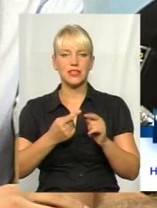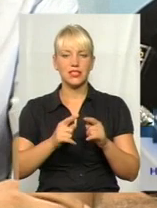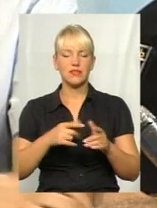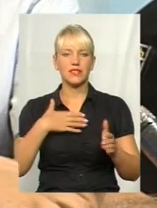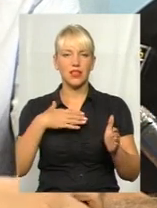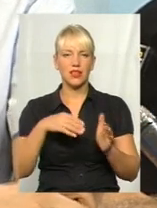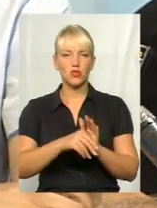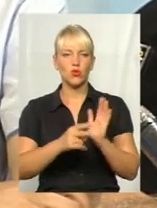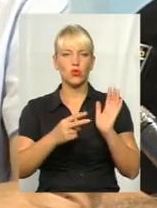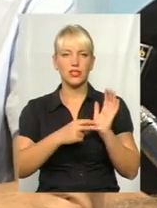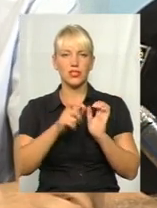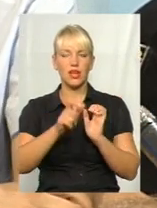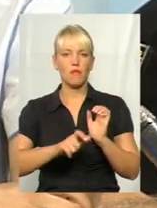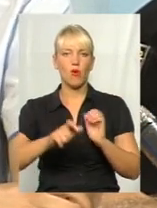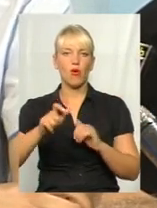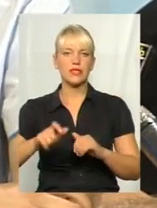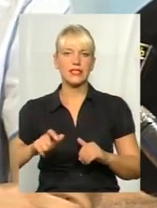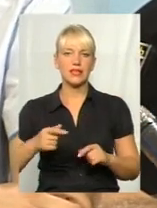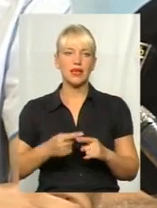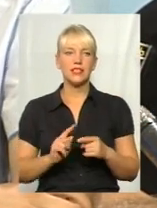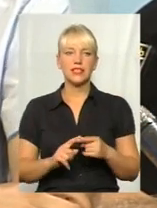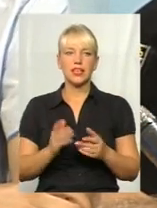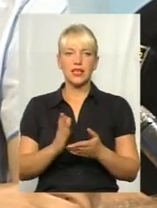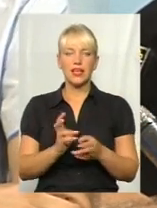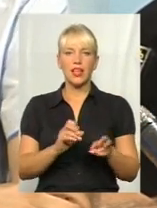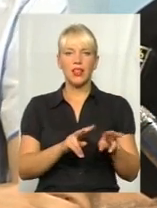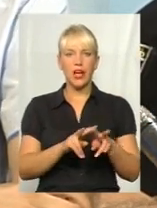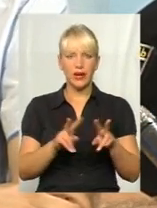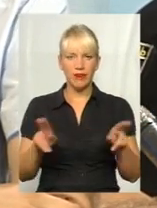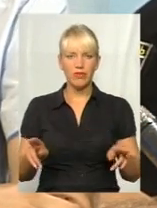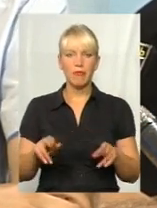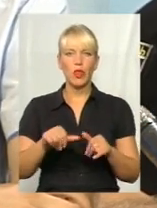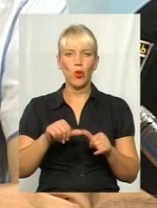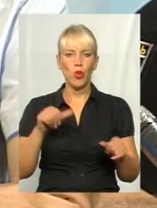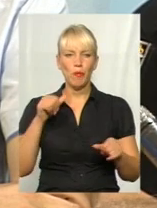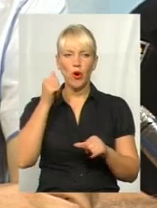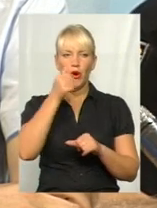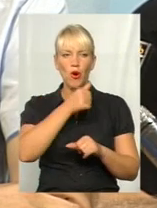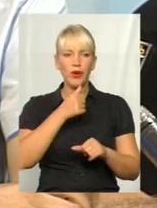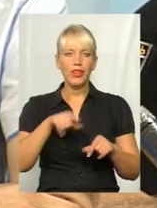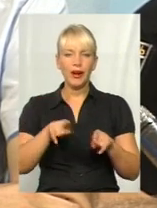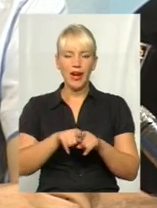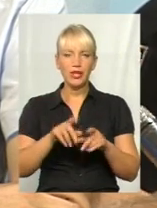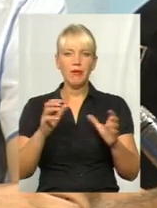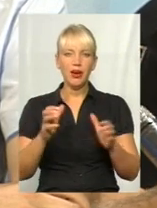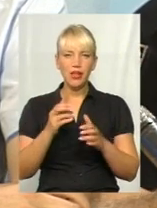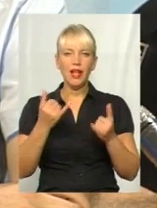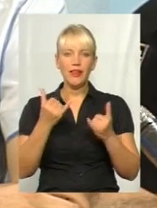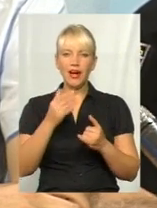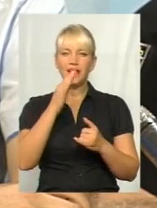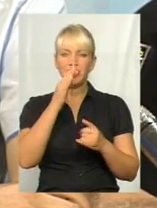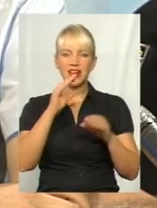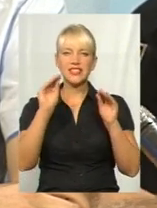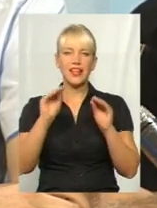осіб в даних дорожньо-транспортних пригодах, що є на рівні з минулим роком. Така от зберігається на даному етапі